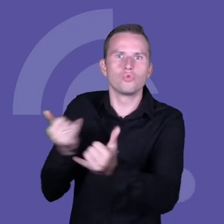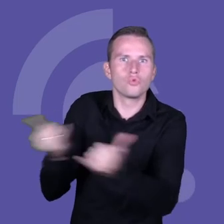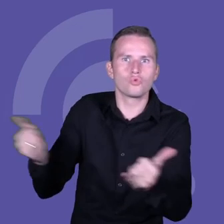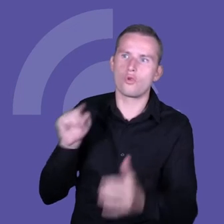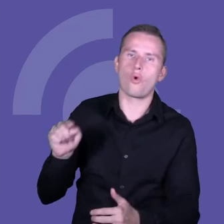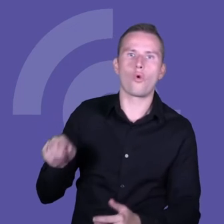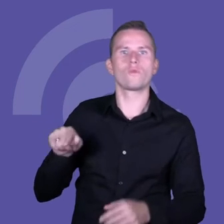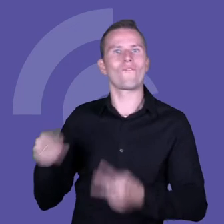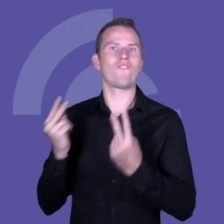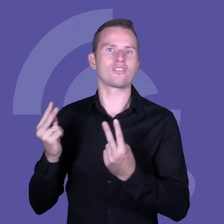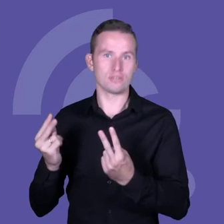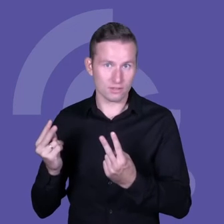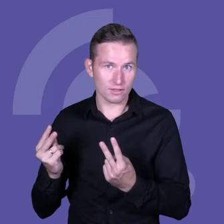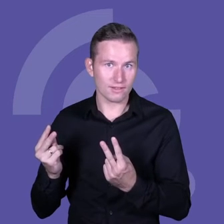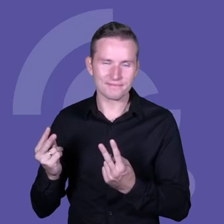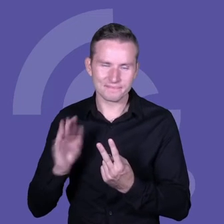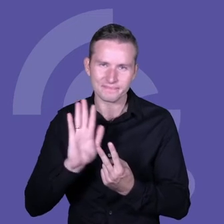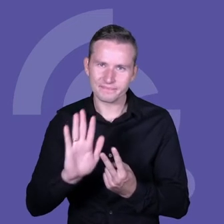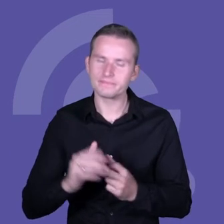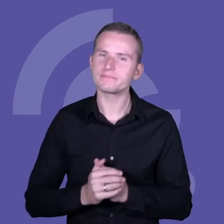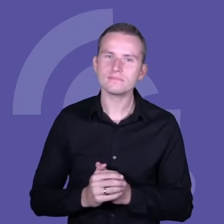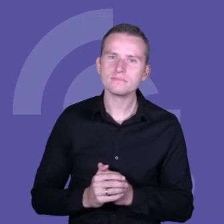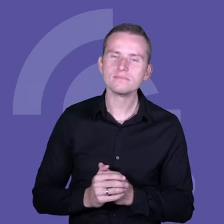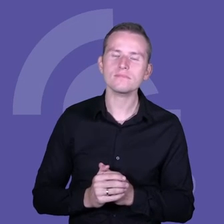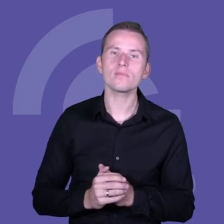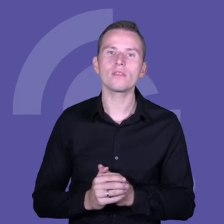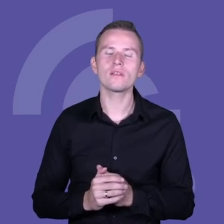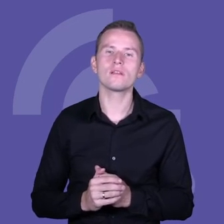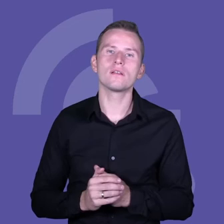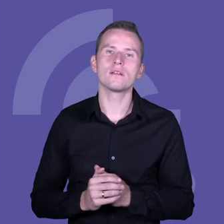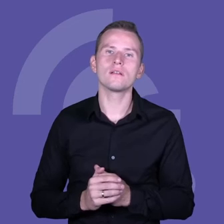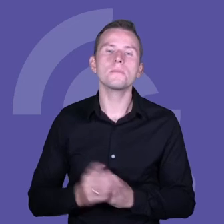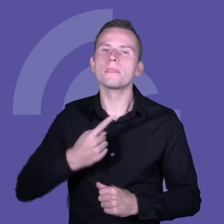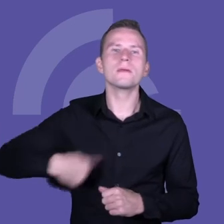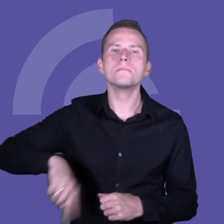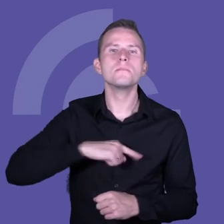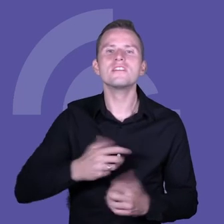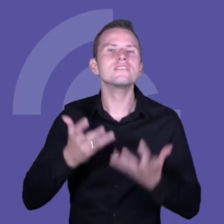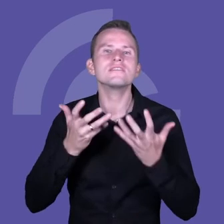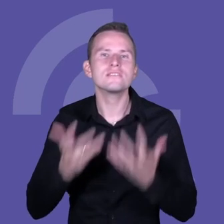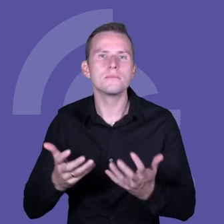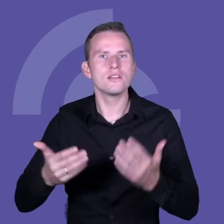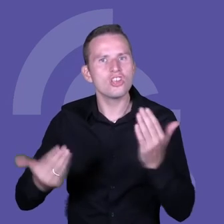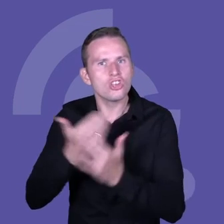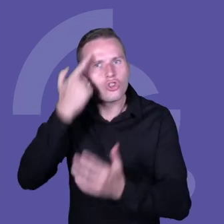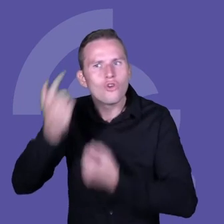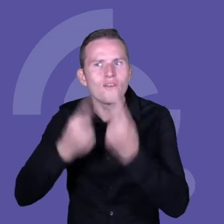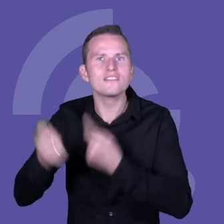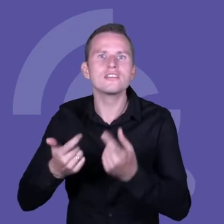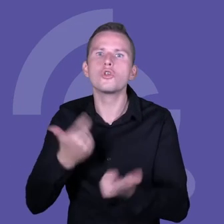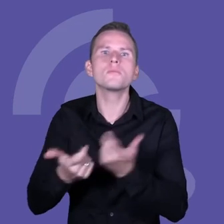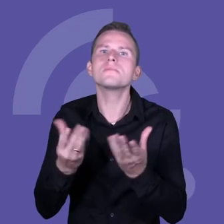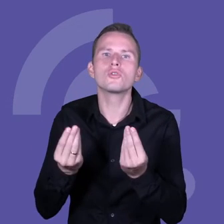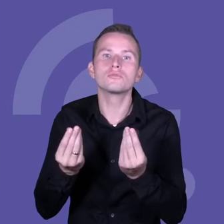ale tutaj z punktu widzenia resortu, w którym się zajmujemy, my chcemy robić innowacje po to, żeby gospodarka była